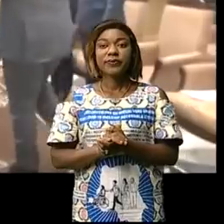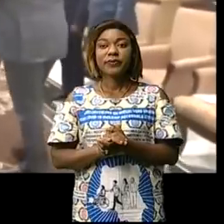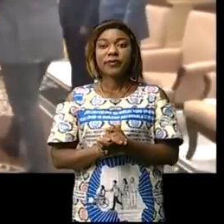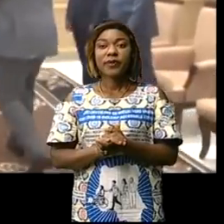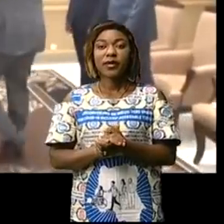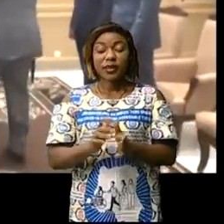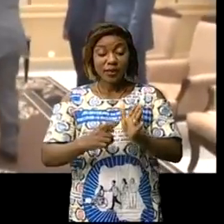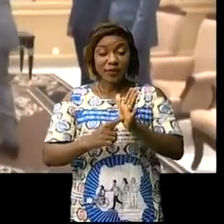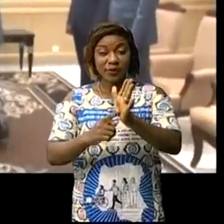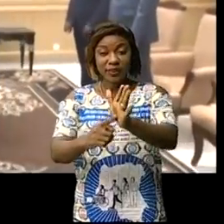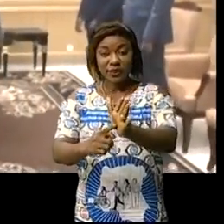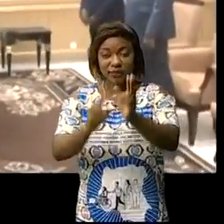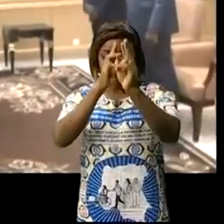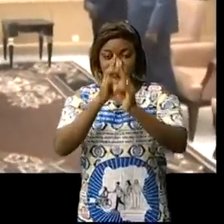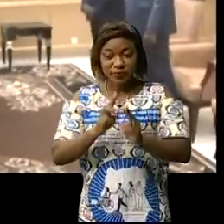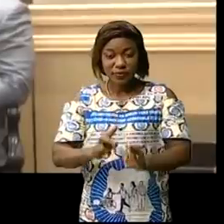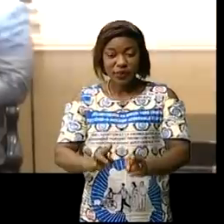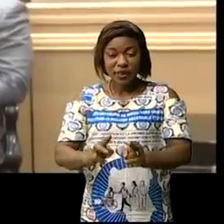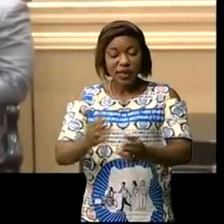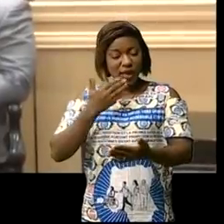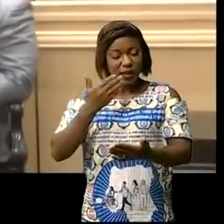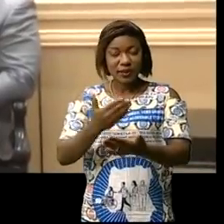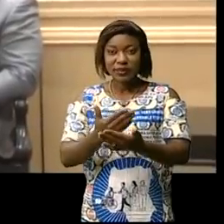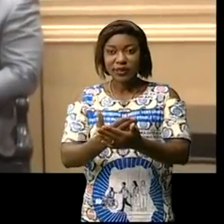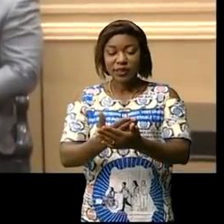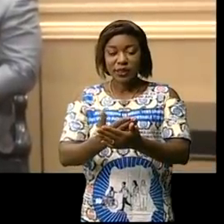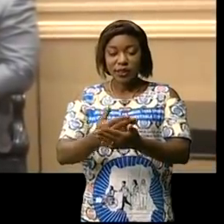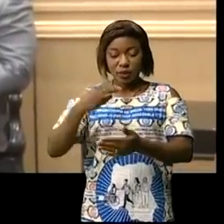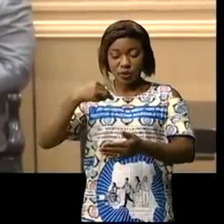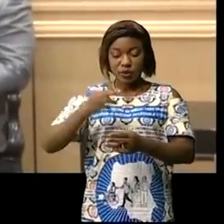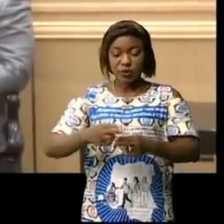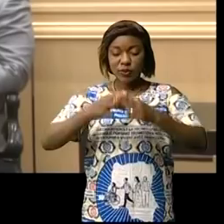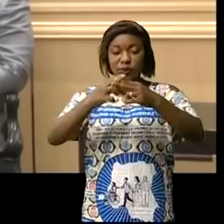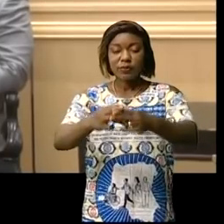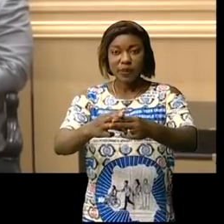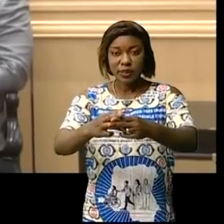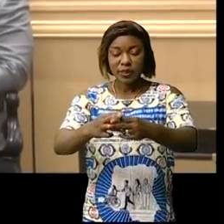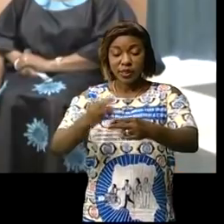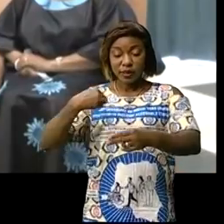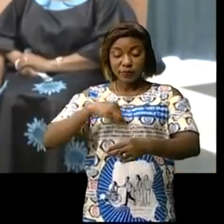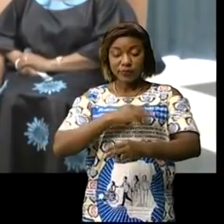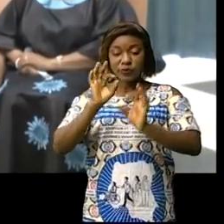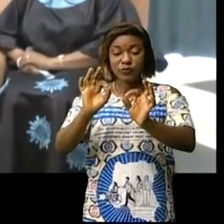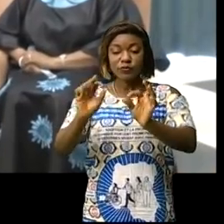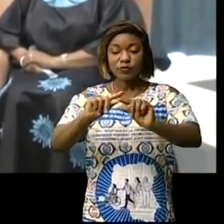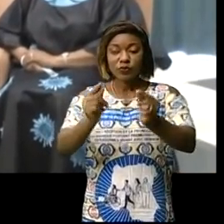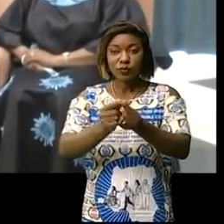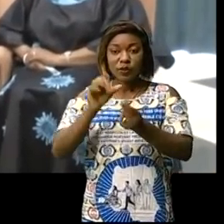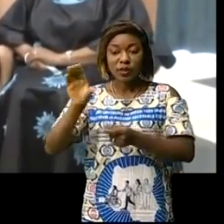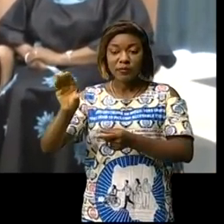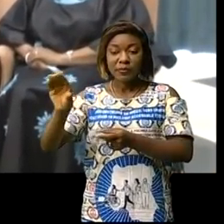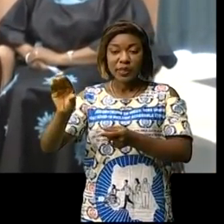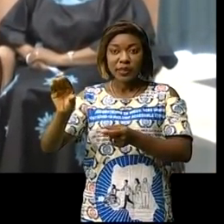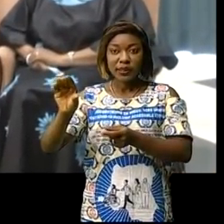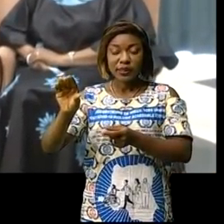Présenter les civilités, le remerciement d'avoir nommé les membres de la nouvelle équipe dirigeante, mais aussi recevoir des directives du